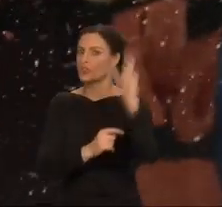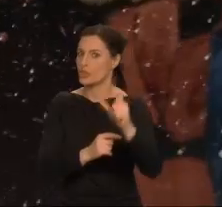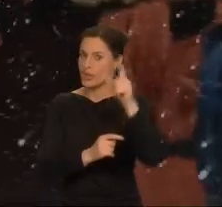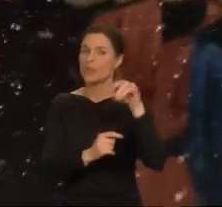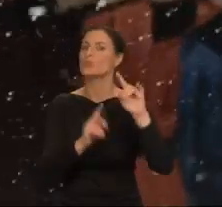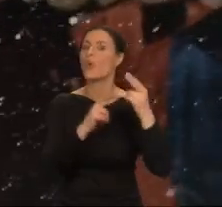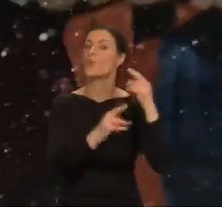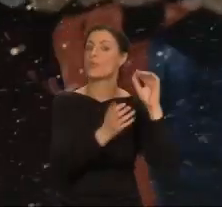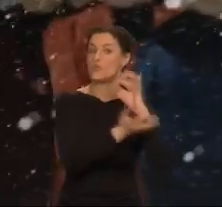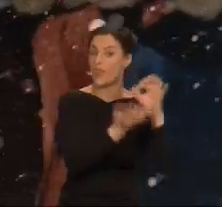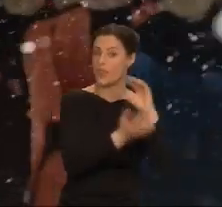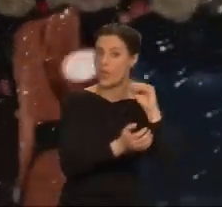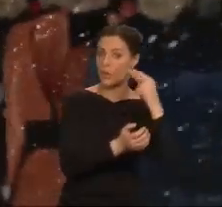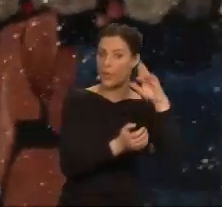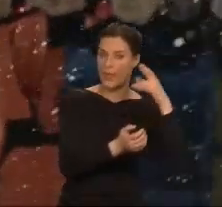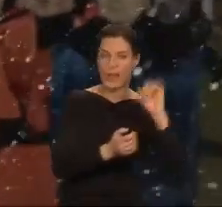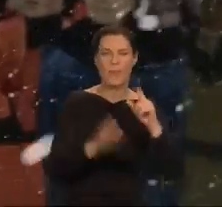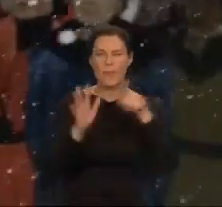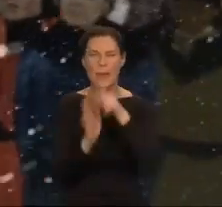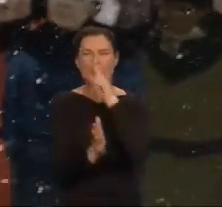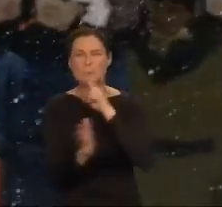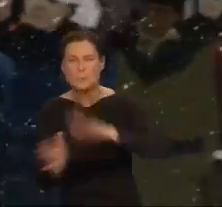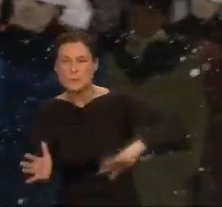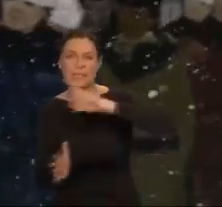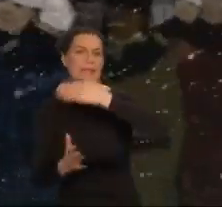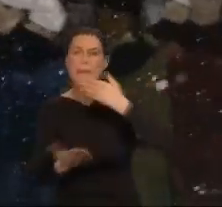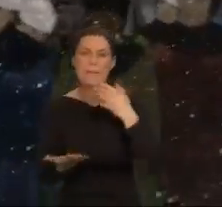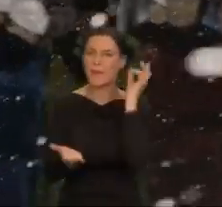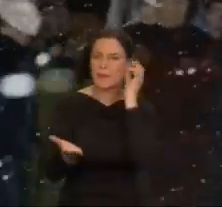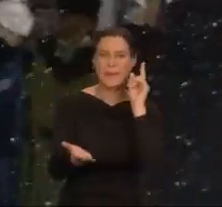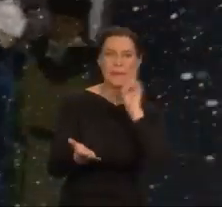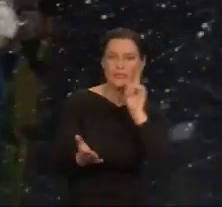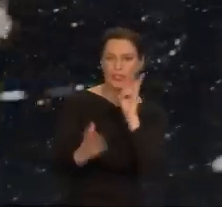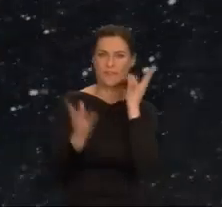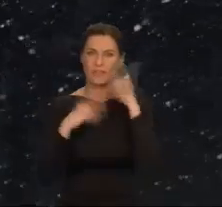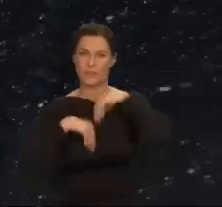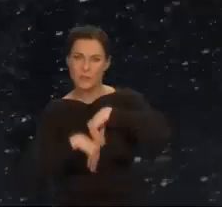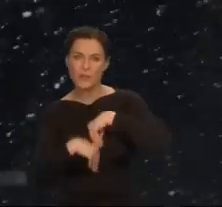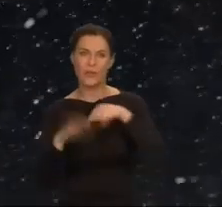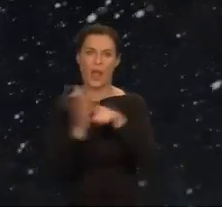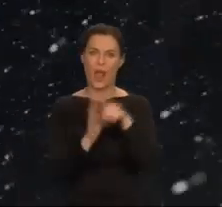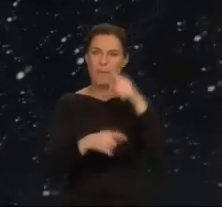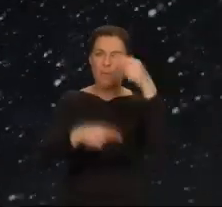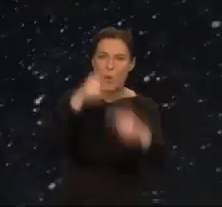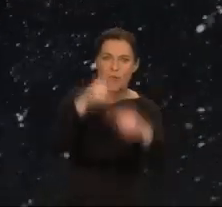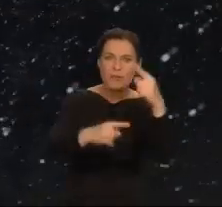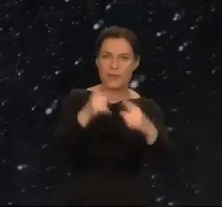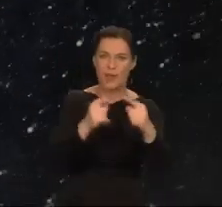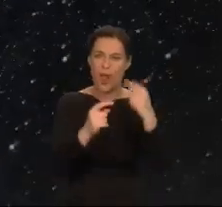W tym skutym lodem w świecie bezpłciowych ludzi zostaje on uwikłany w sieć politycznych intryk.